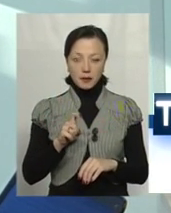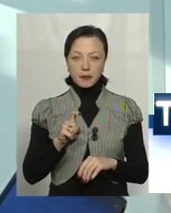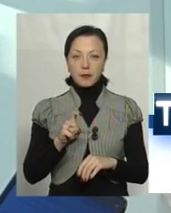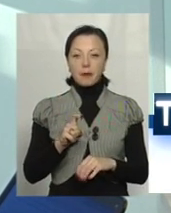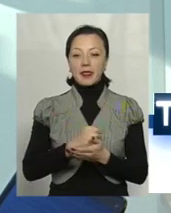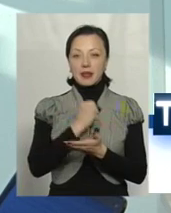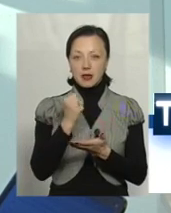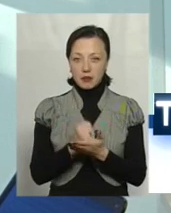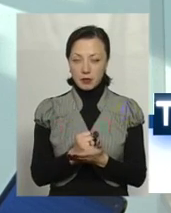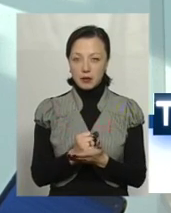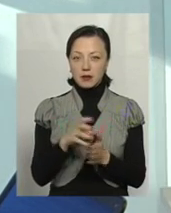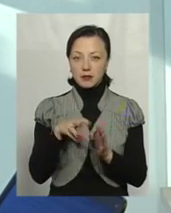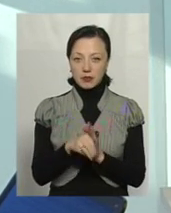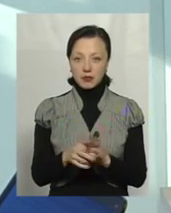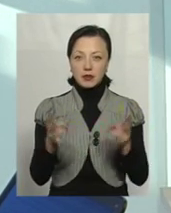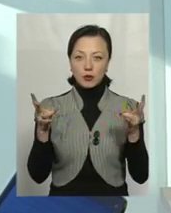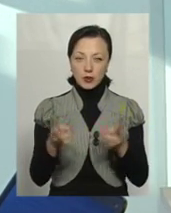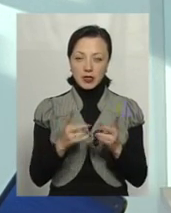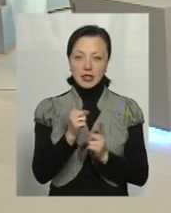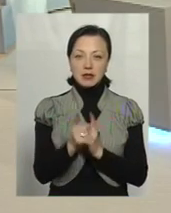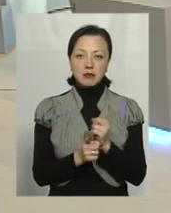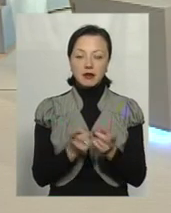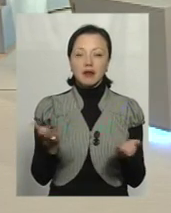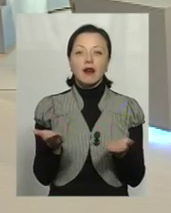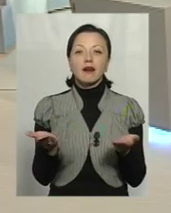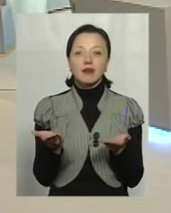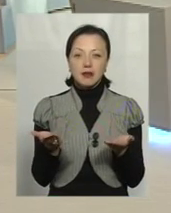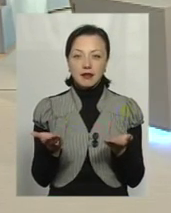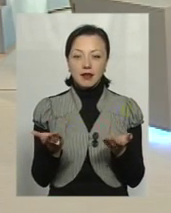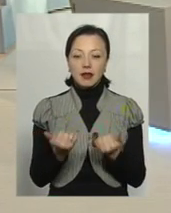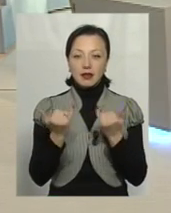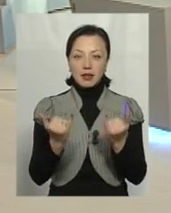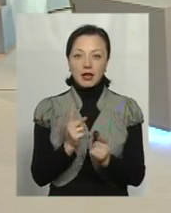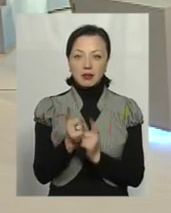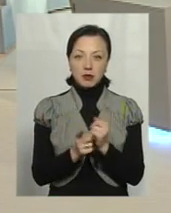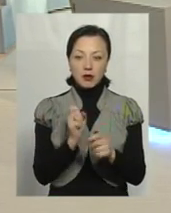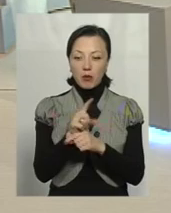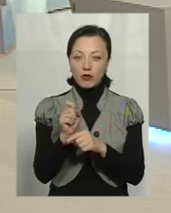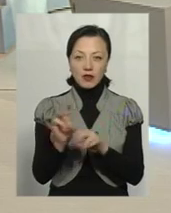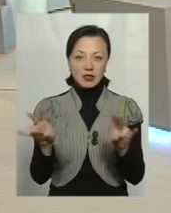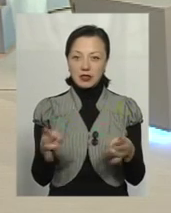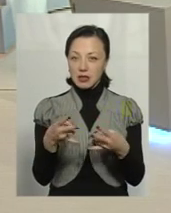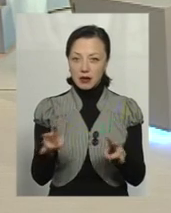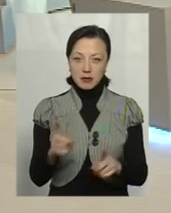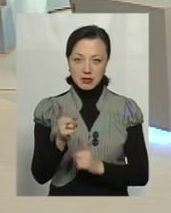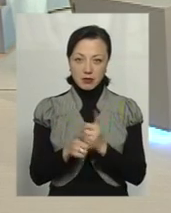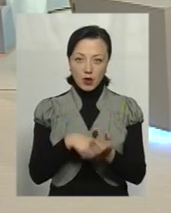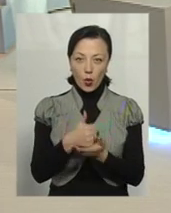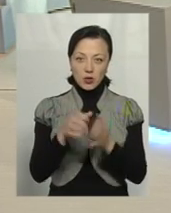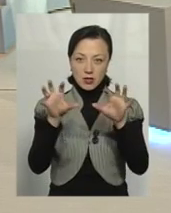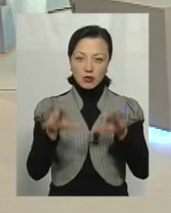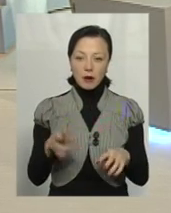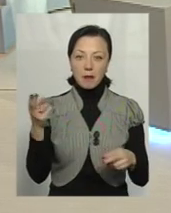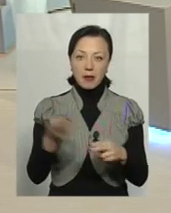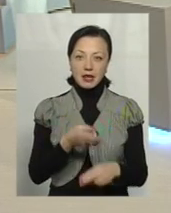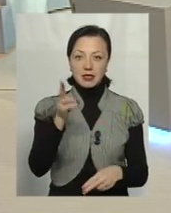Тобто зміни до Конституції необхідні? Необхідні тільки які? Для зміни повноважень не треба зміни в Конституції, тому що ми так